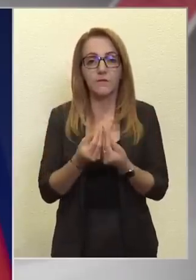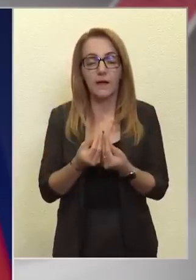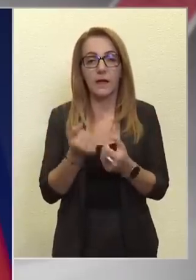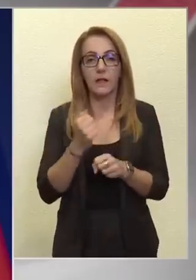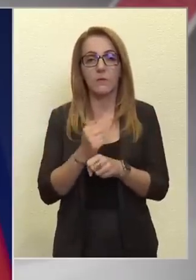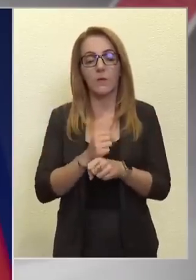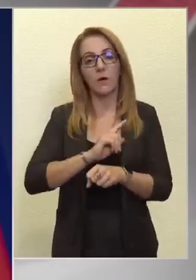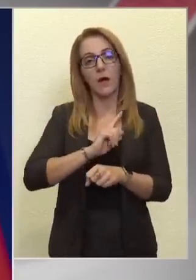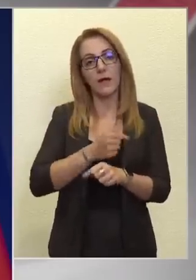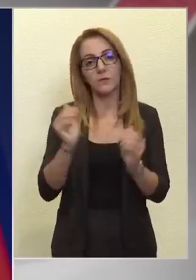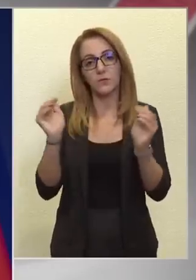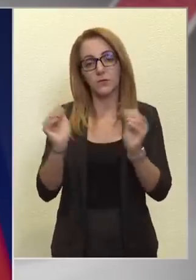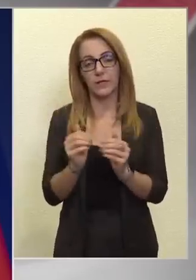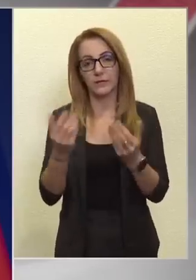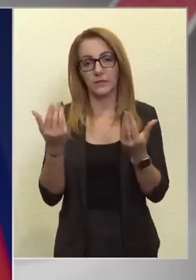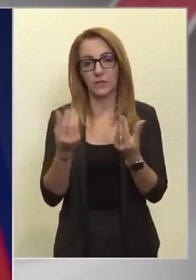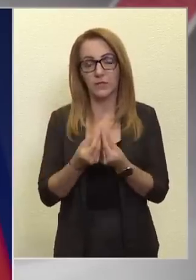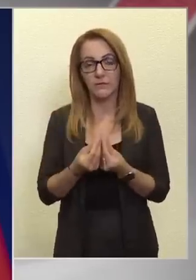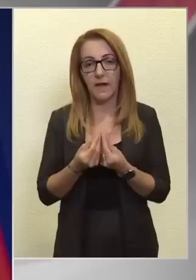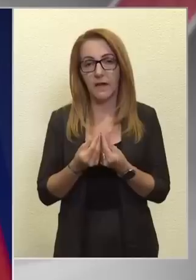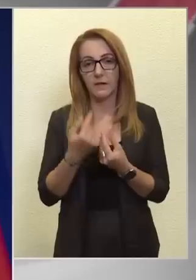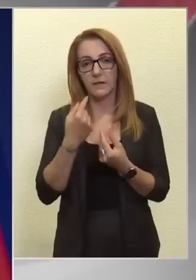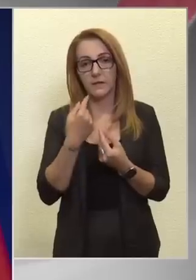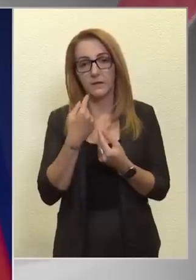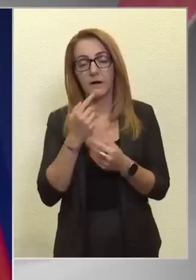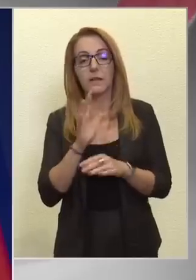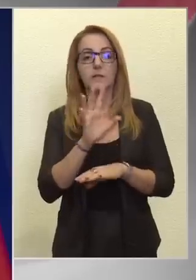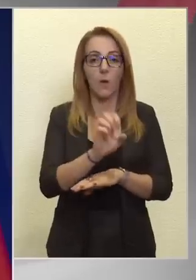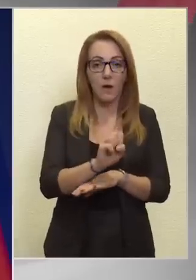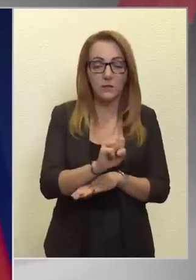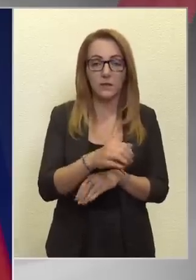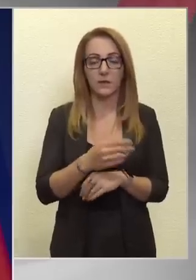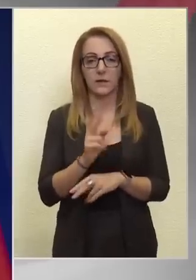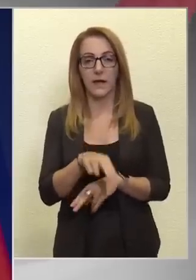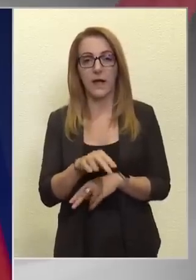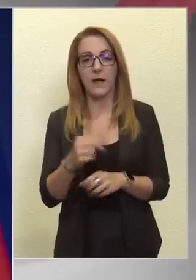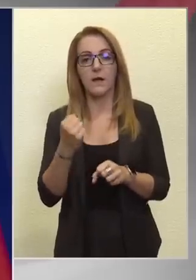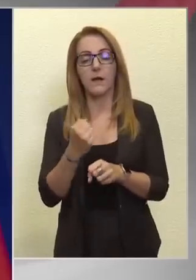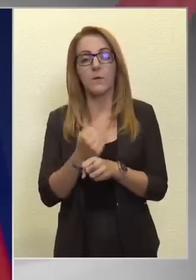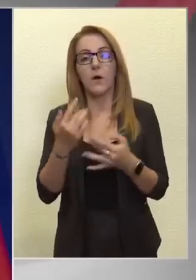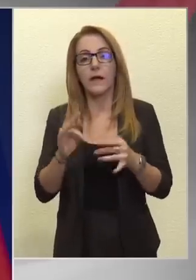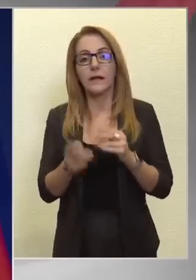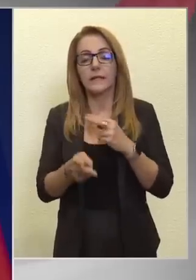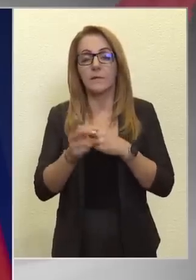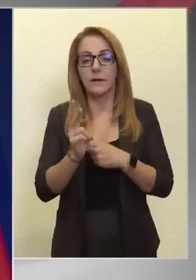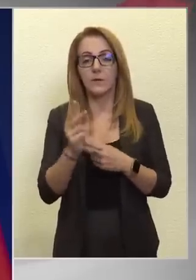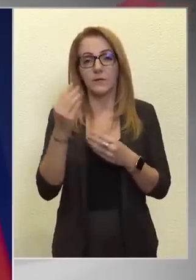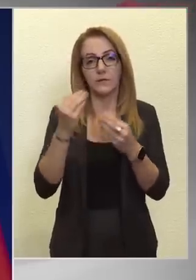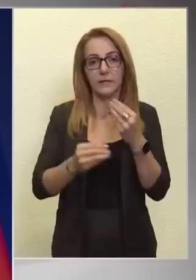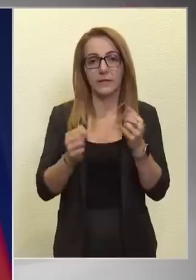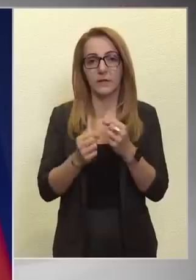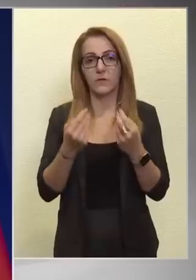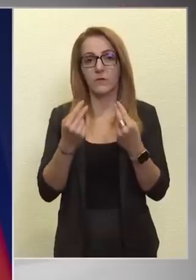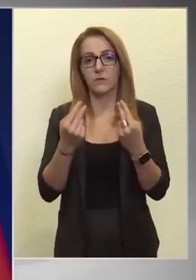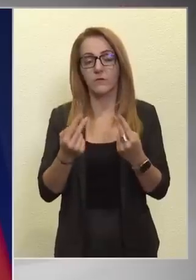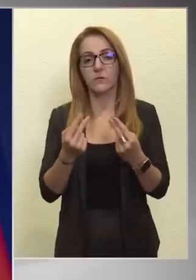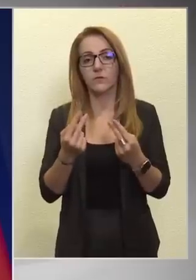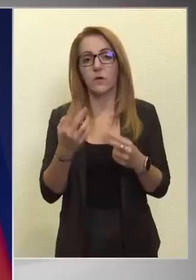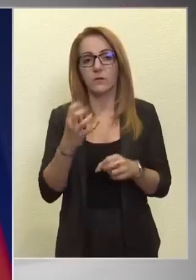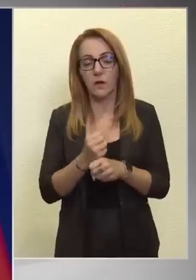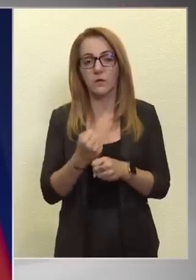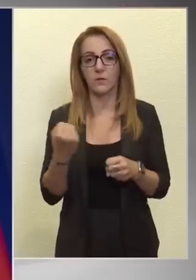a munkaerő csökkentésével válaszolhatnak rá. A munkahelyeket tehát meg kell őrizni, ezért nagyon fontosnak tartjuk ezen